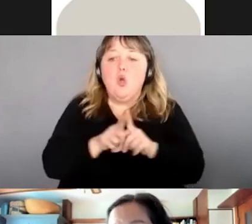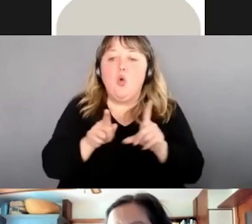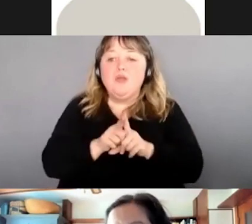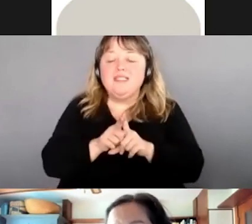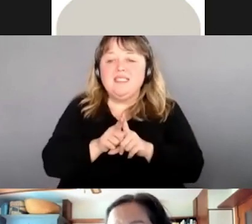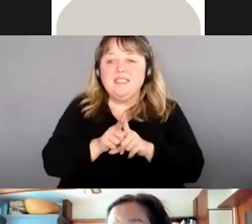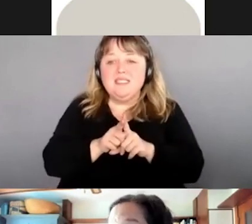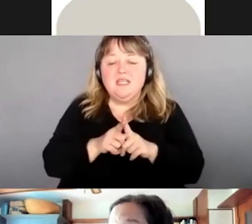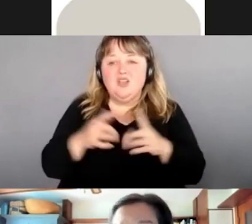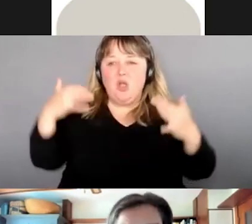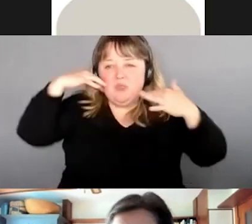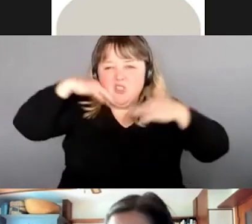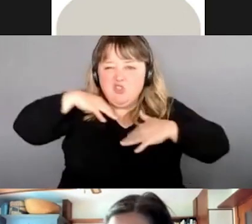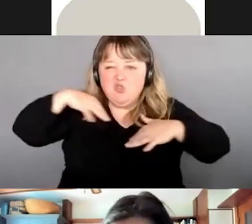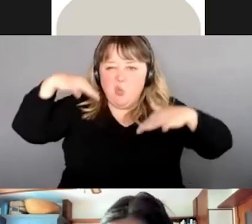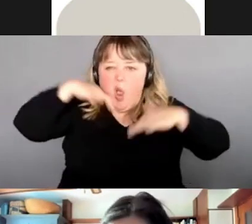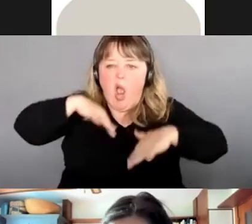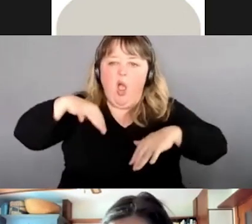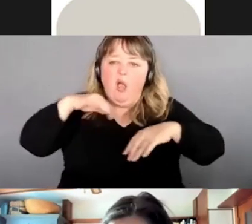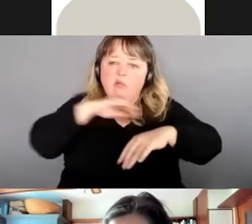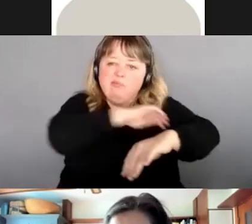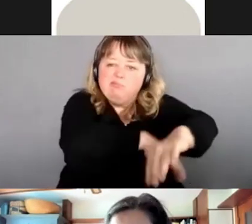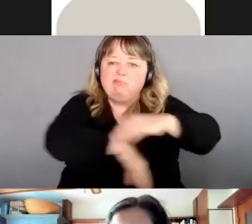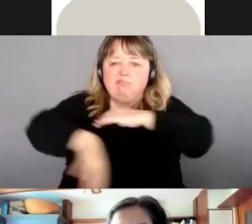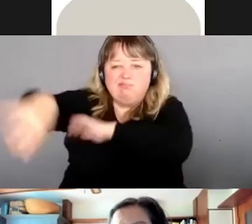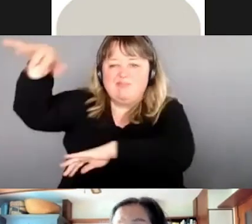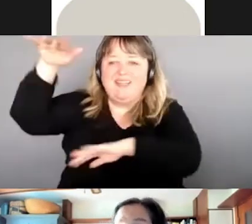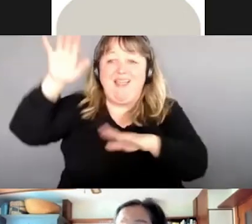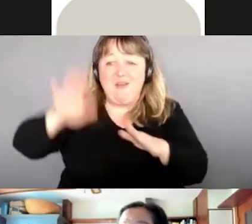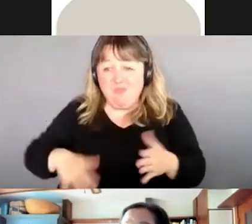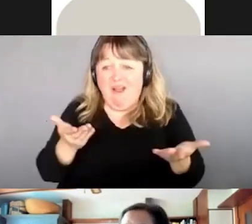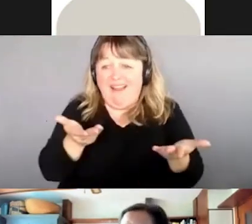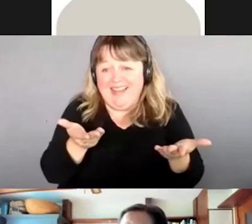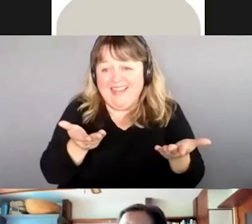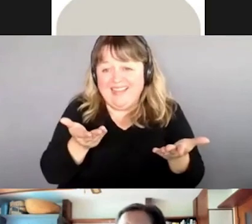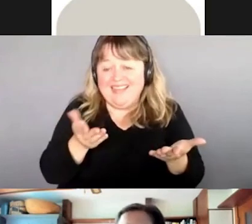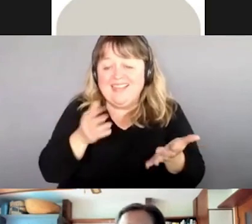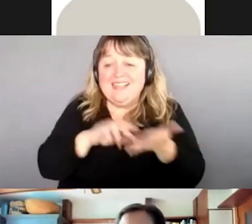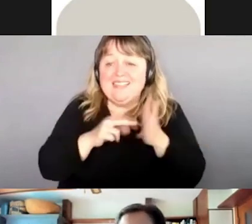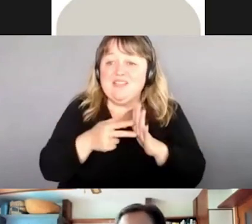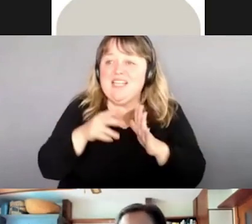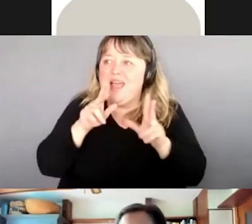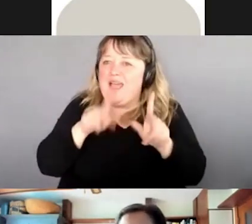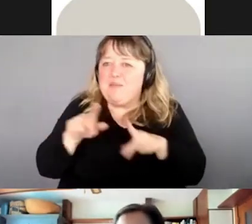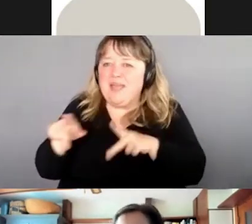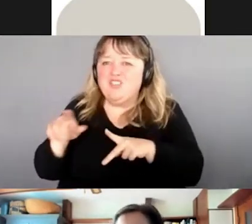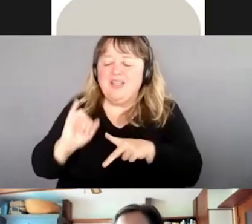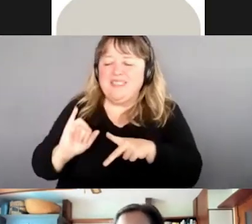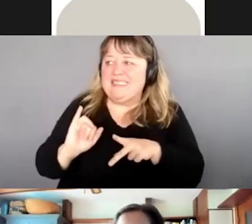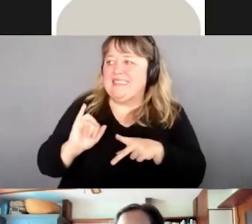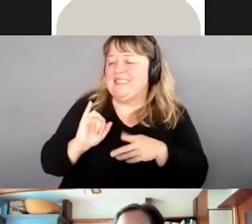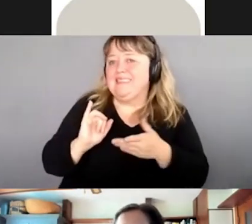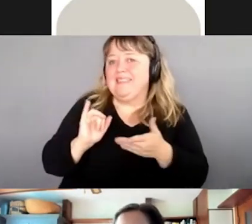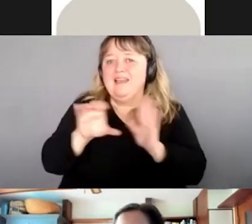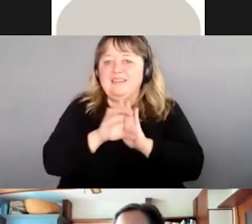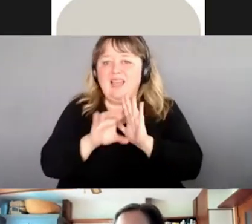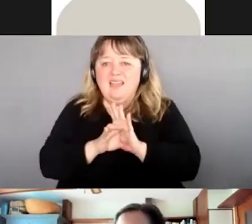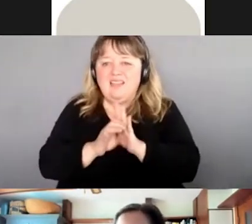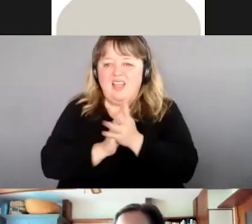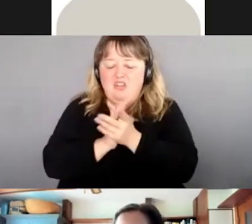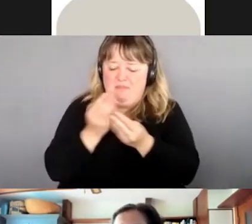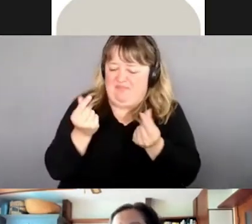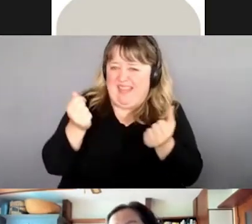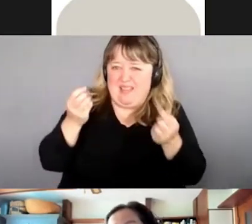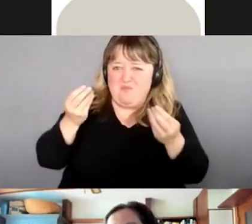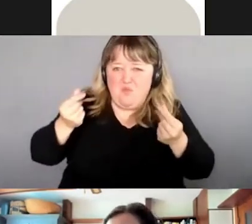de sudation pour tout le monde. Les gens qui ont tendance à avoir trop de sueur dans les mains